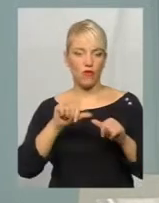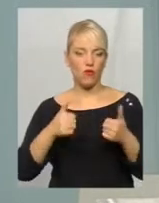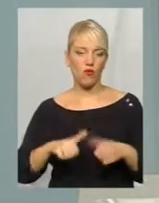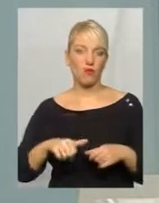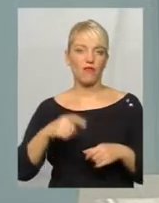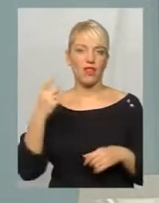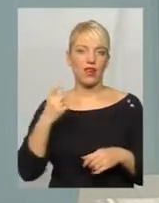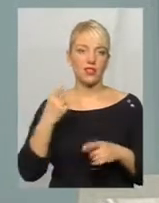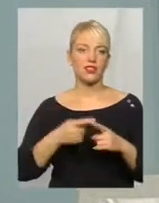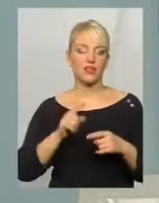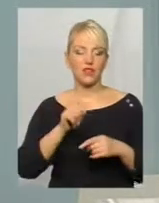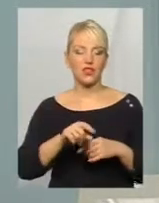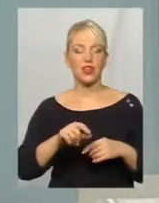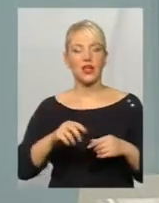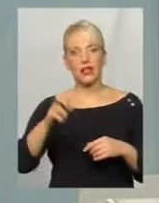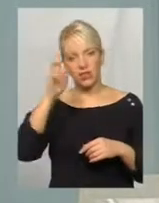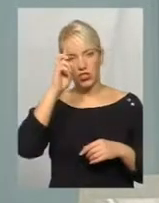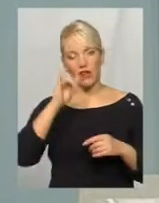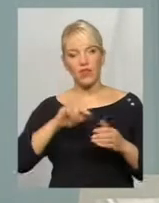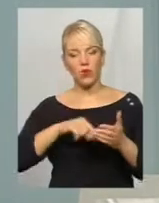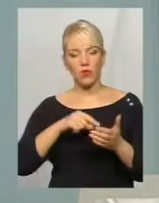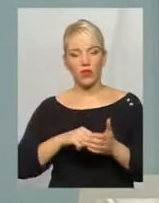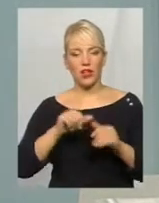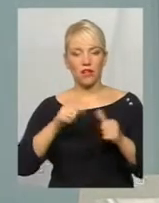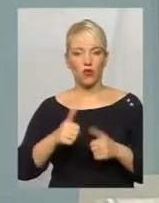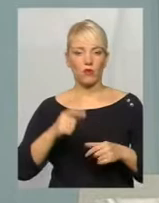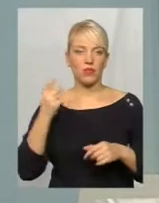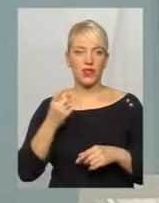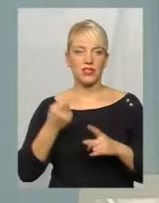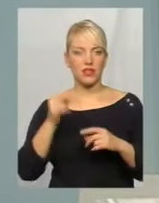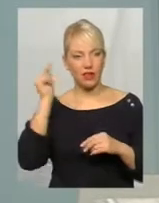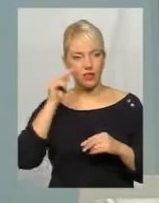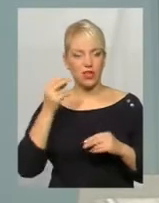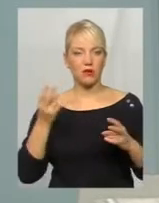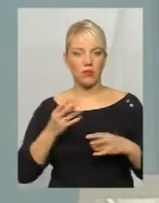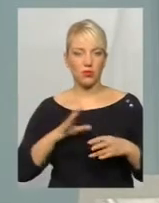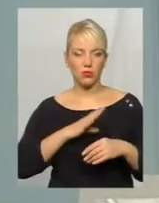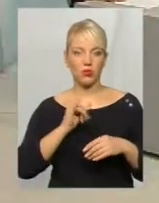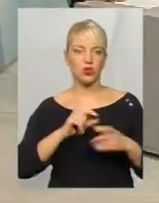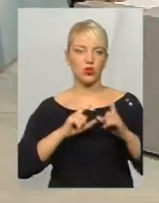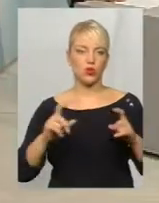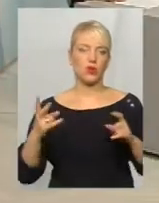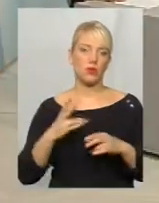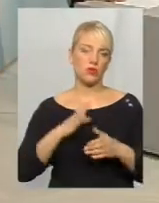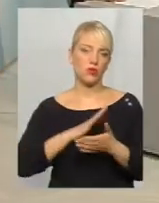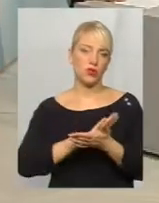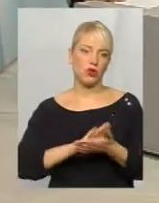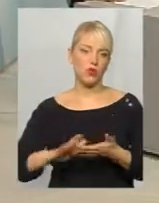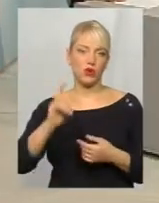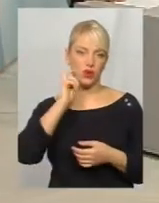закладах державної та комунальної форми власності навчання має бути, і школа взагалі має бути, українською.